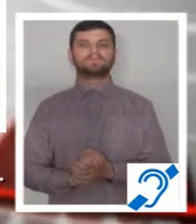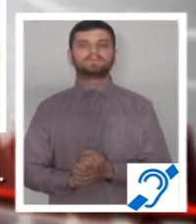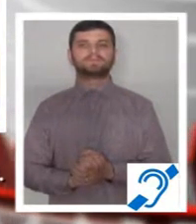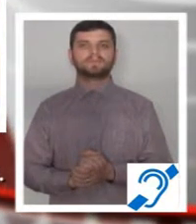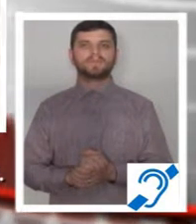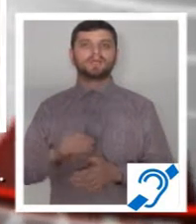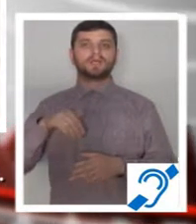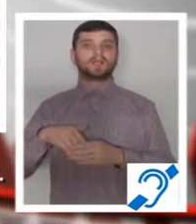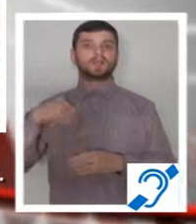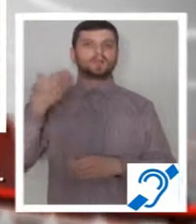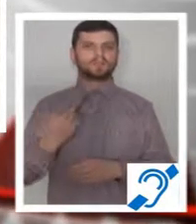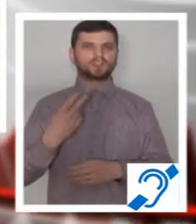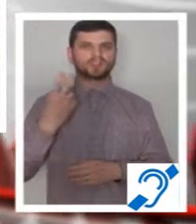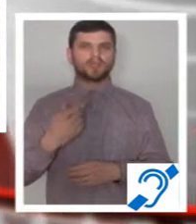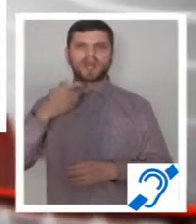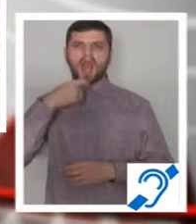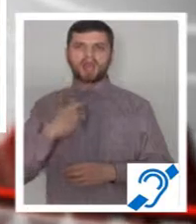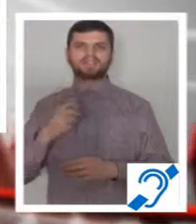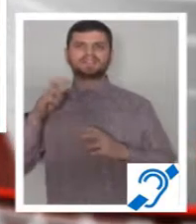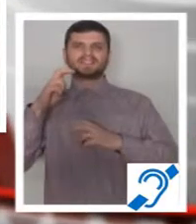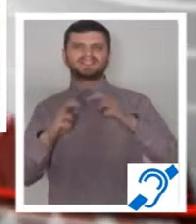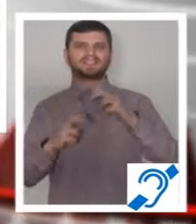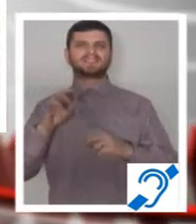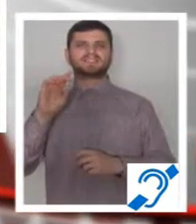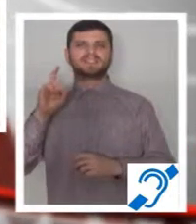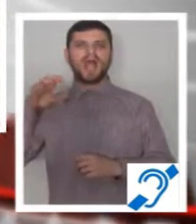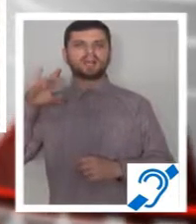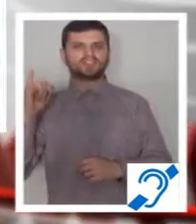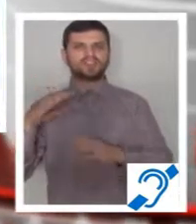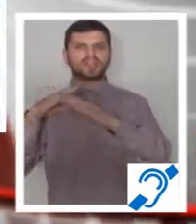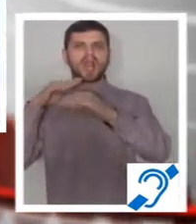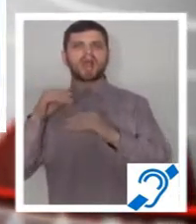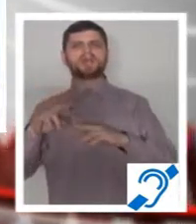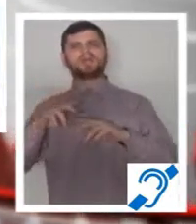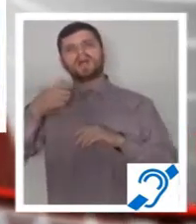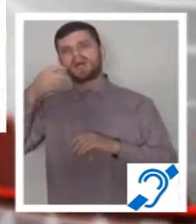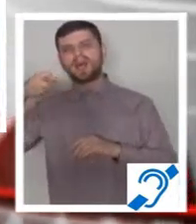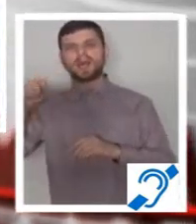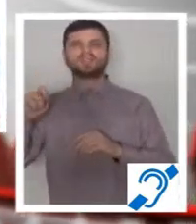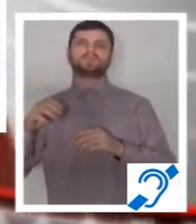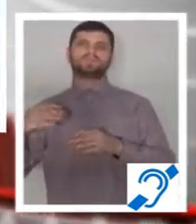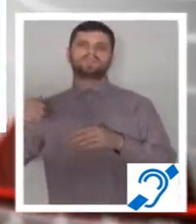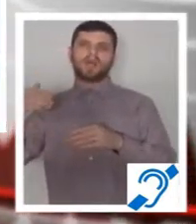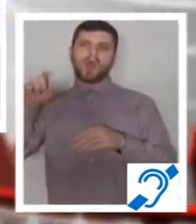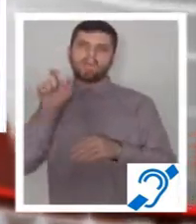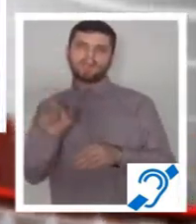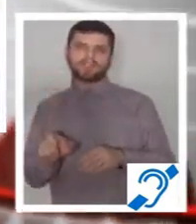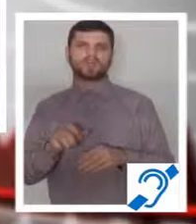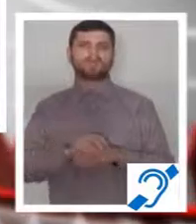În următorii doi ani, uzinele Dacia vor renunța la o parte dintre angajați. Locul lor va fi luat de roboți industriali.